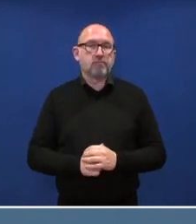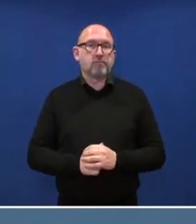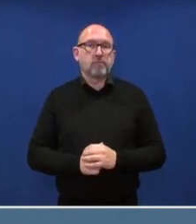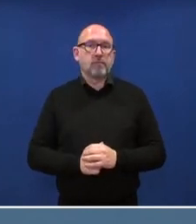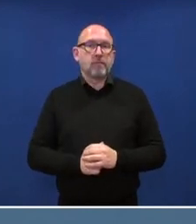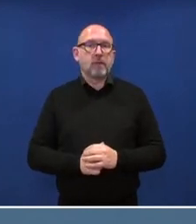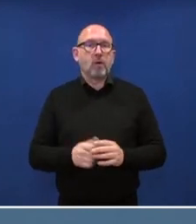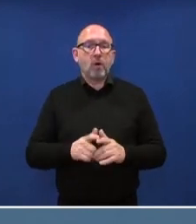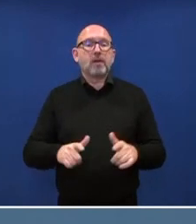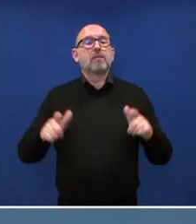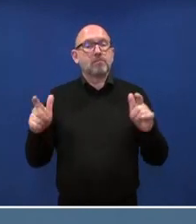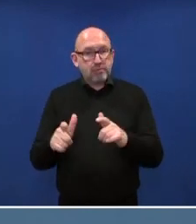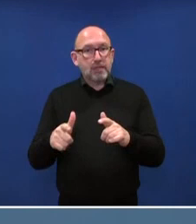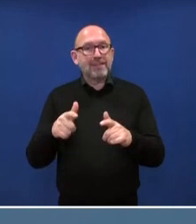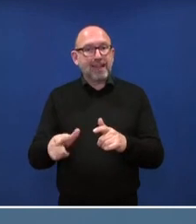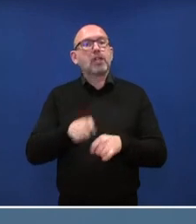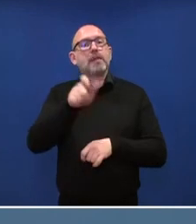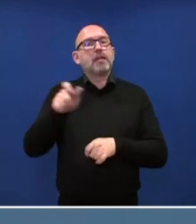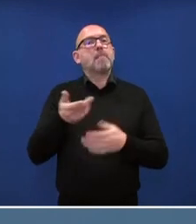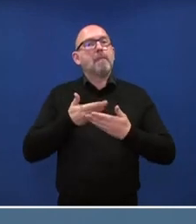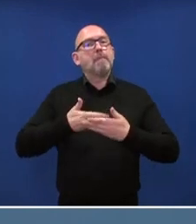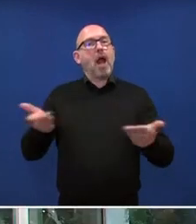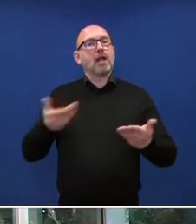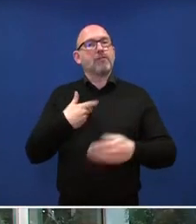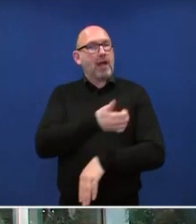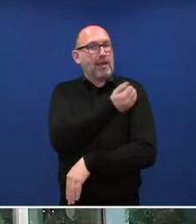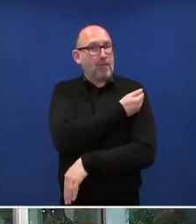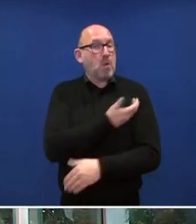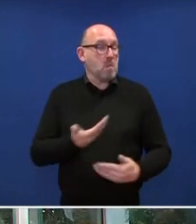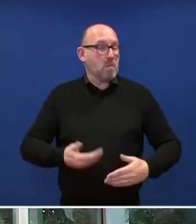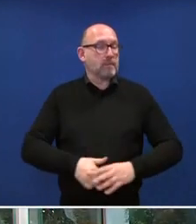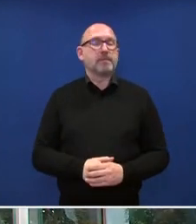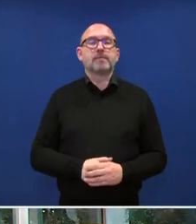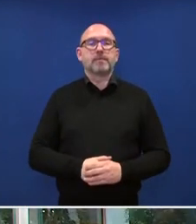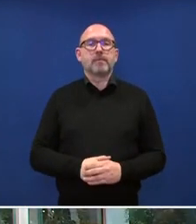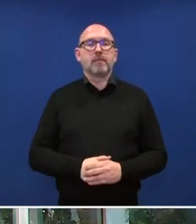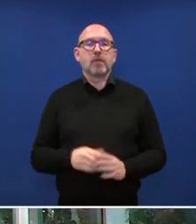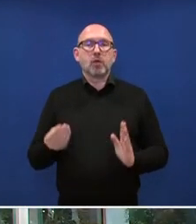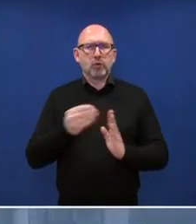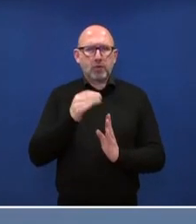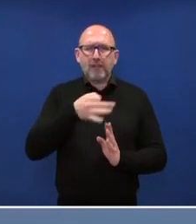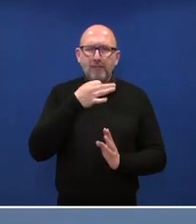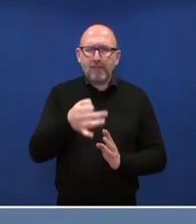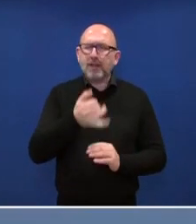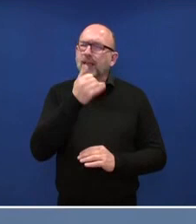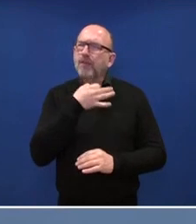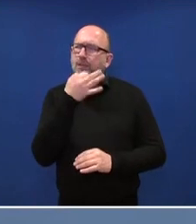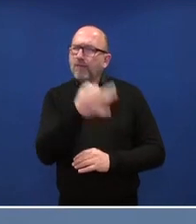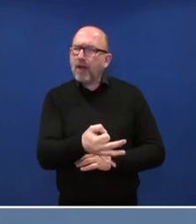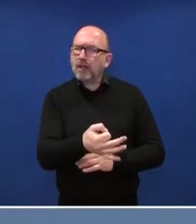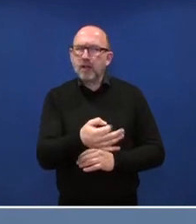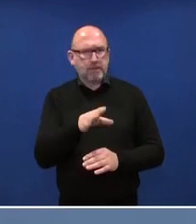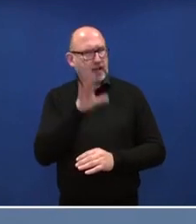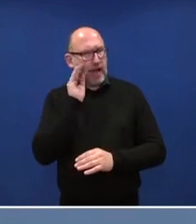damit steigt sicherlich auch die Bereitschaft der Menschen, sich impfen zu lassen. Zu der Satz, Frau Gold. Genau, da würde mich noch mal interessieren, wie Sie zu der